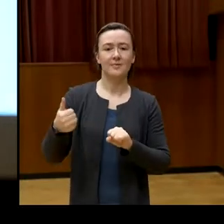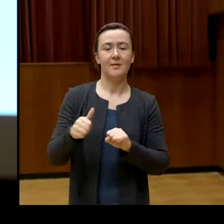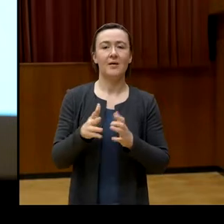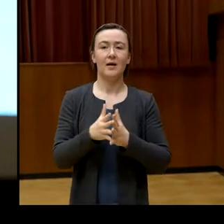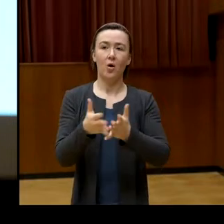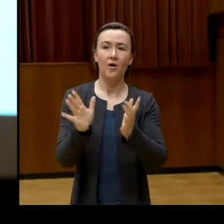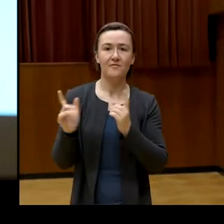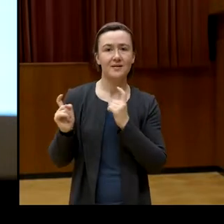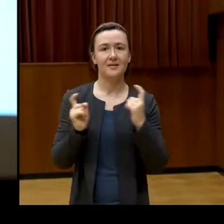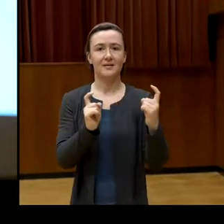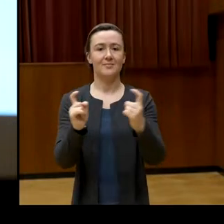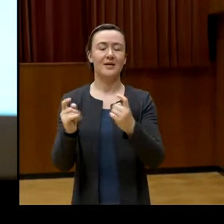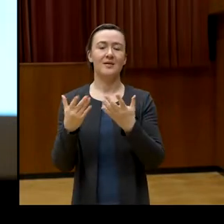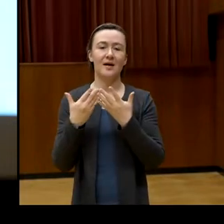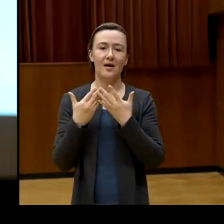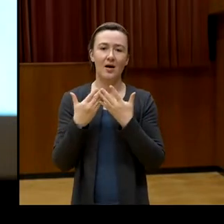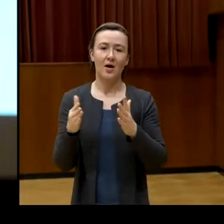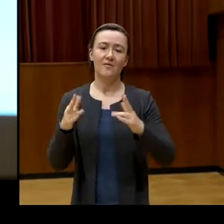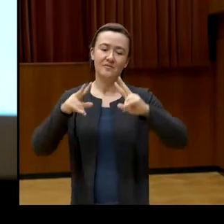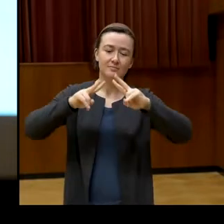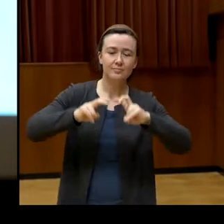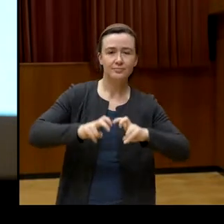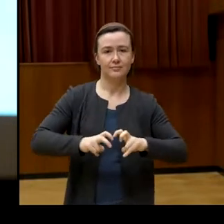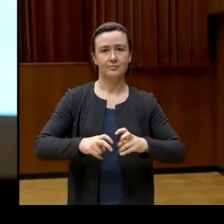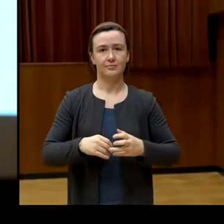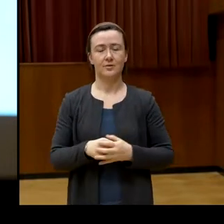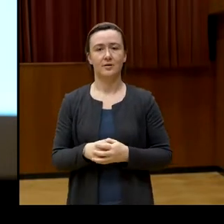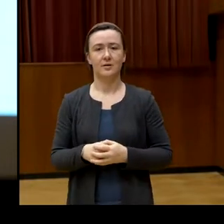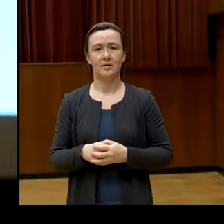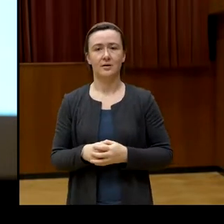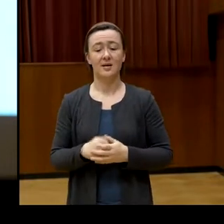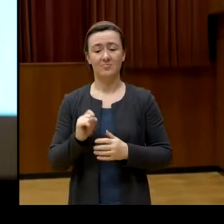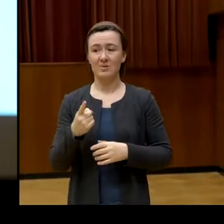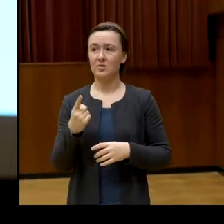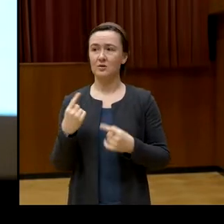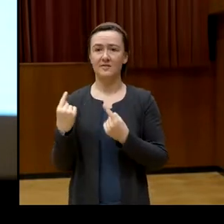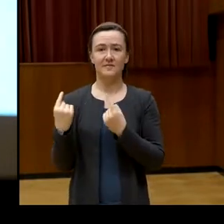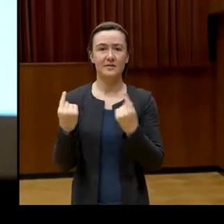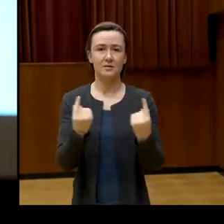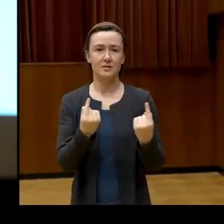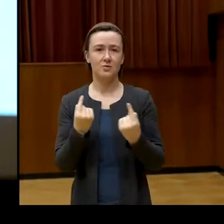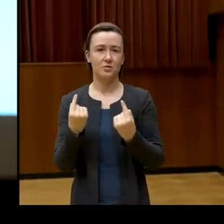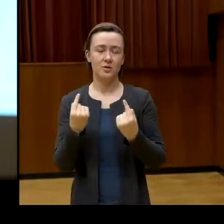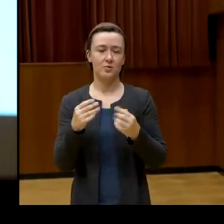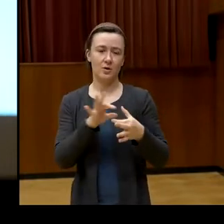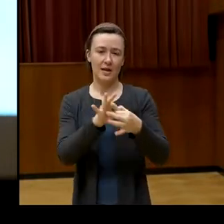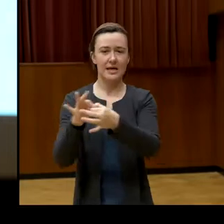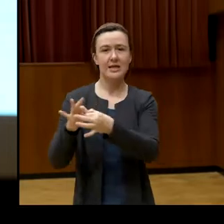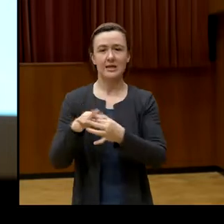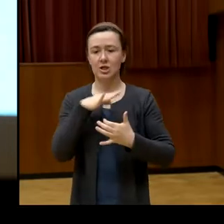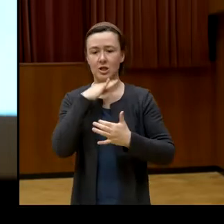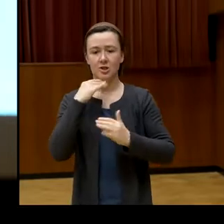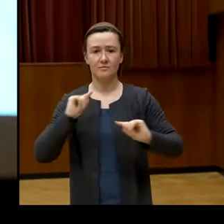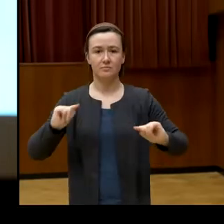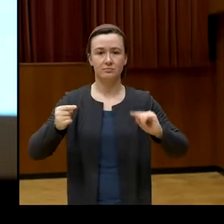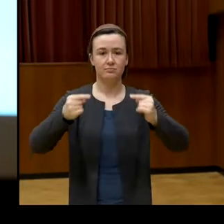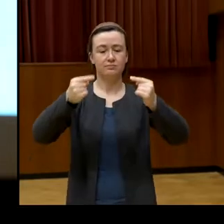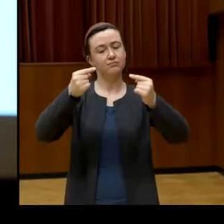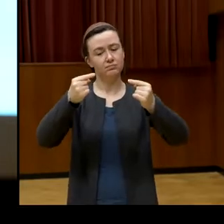Auseinandersetzung gewesen. Orte, die gerade in einer polarisierten Situation brisante Themen aufgreifen